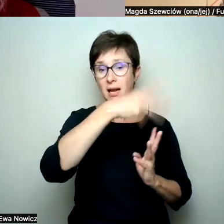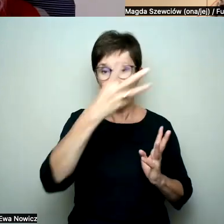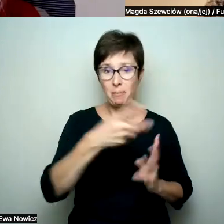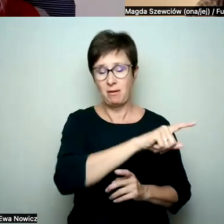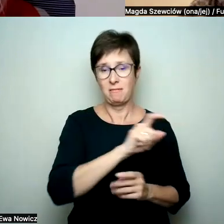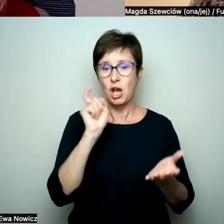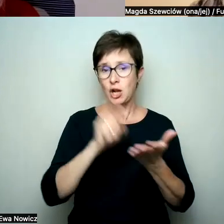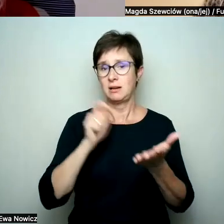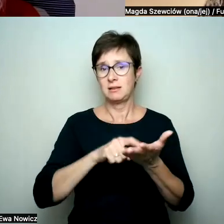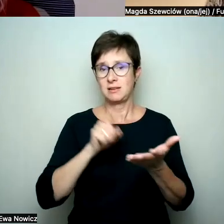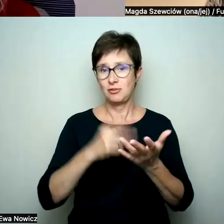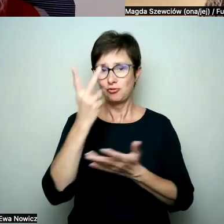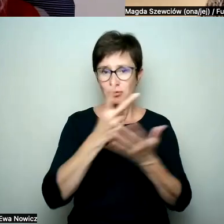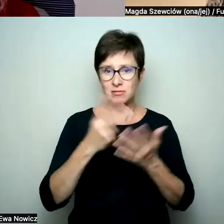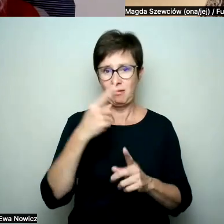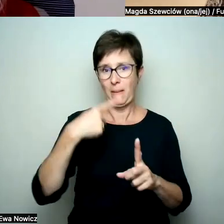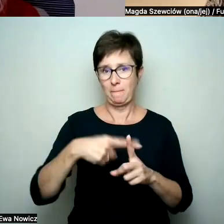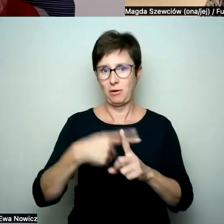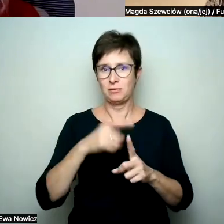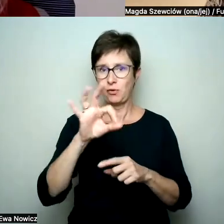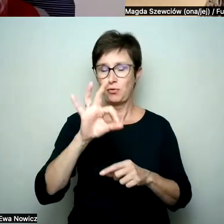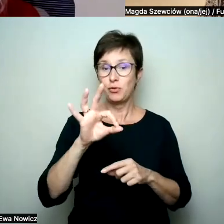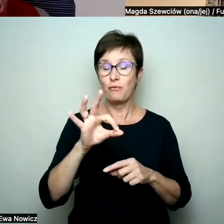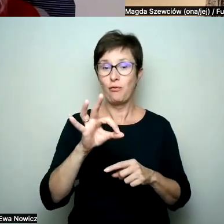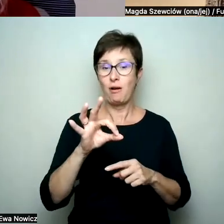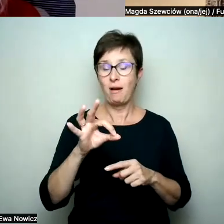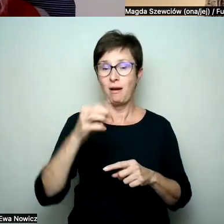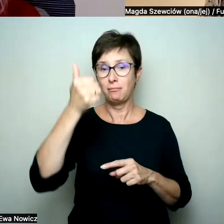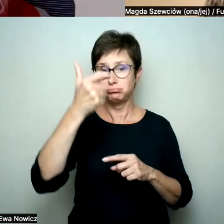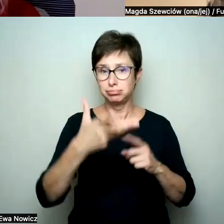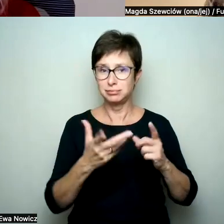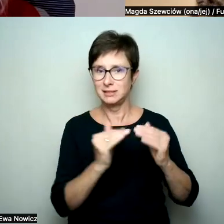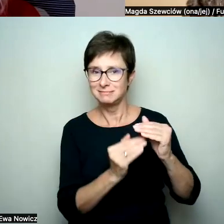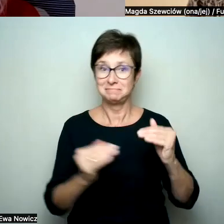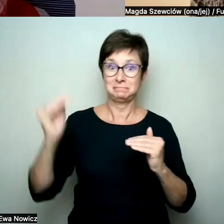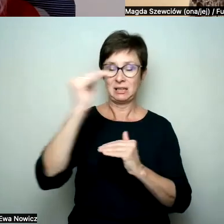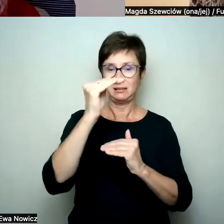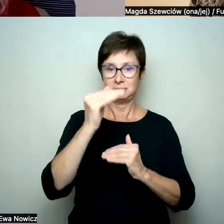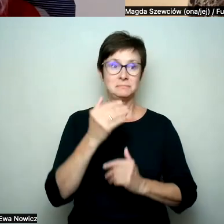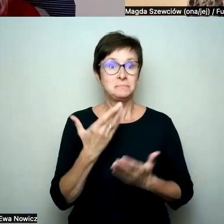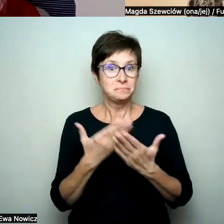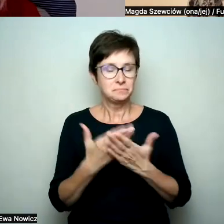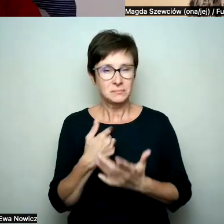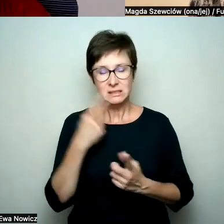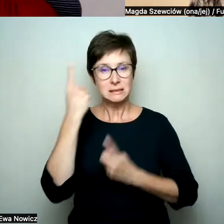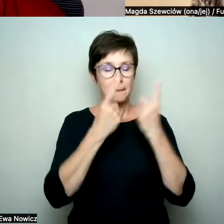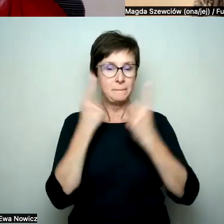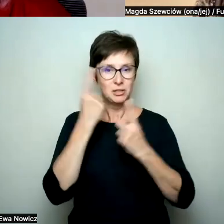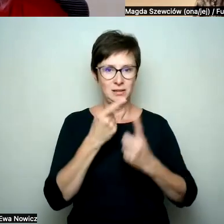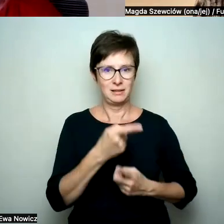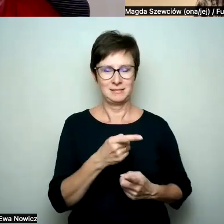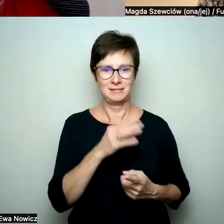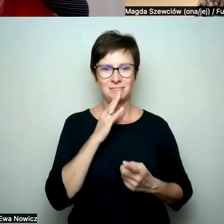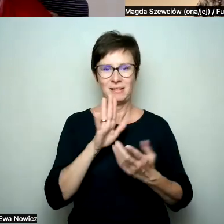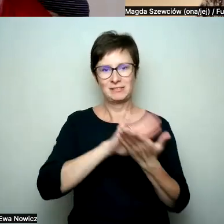ze względu na to, ale przy okazji zaczyna słuchać opowieści o liczbach. Więc myślę, że to jest takie trochę nakręcające się